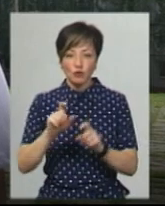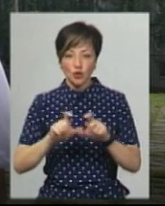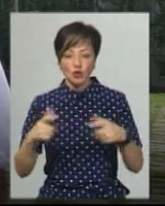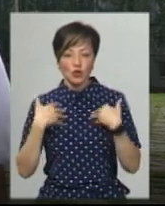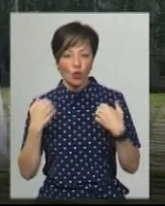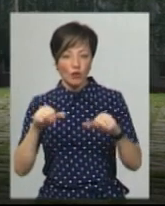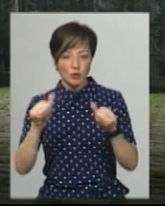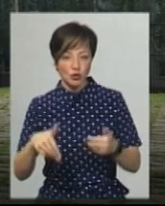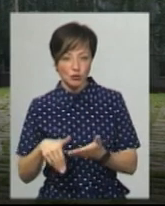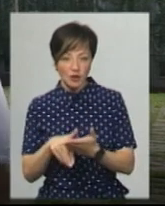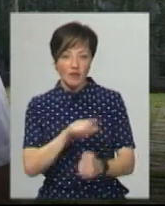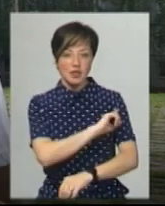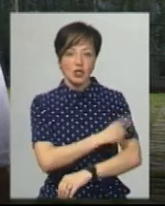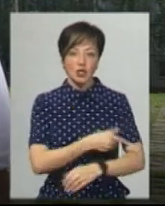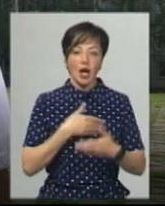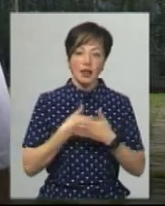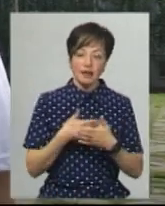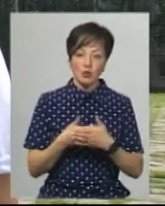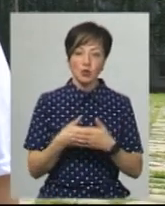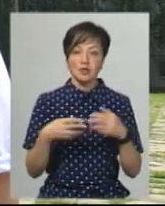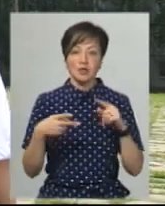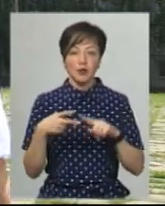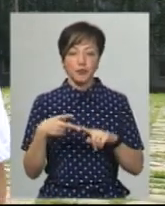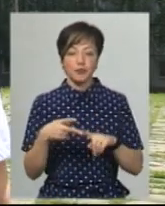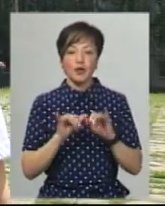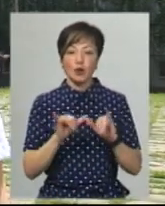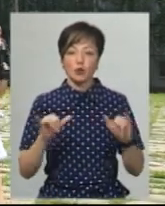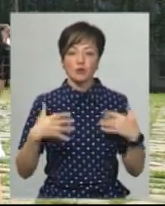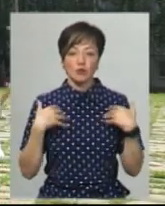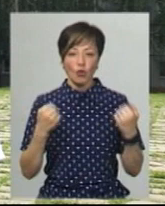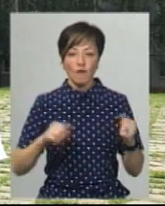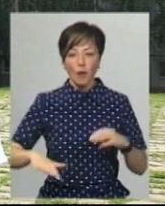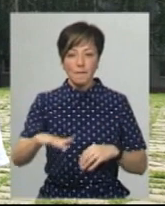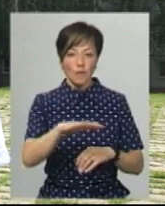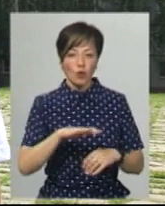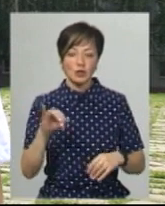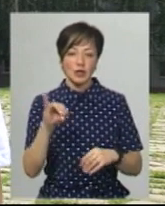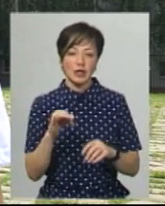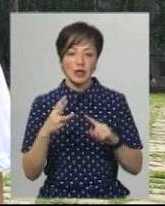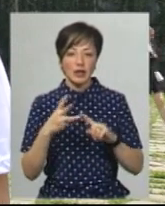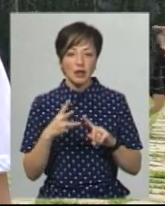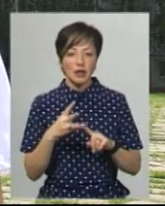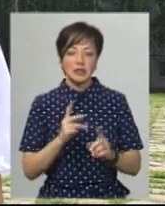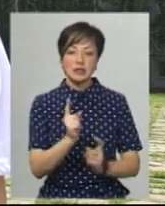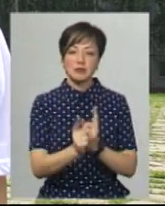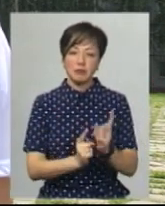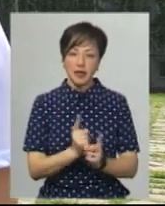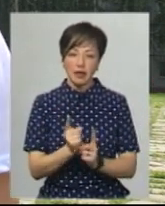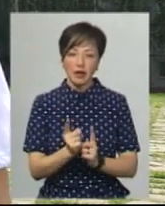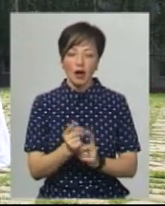здоровий спосіб життя, фізичної активності, це розвиток здорового простору і зміна